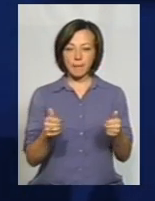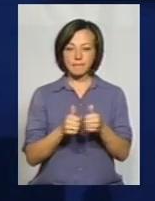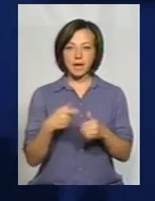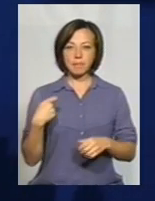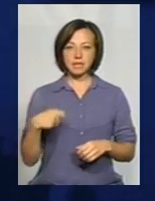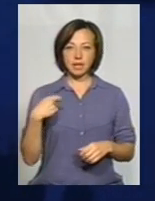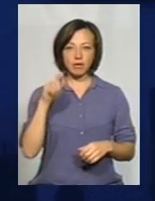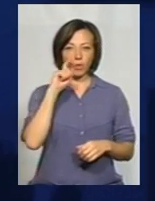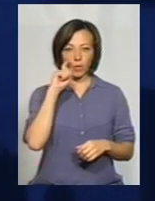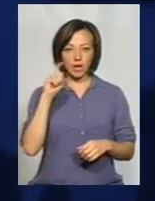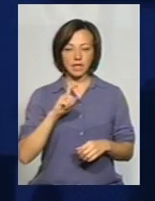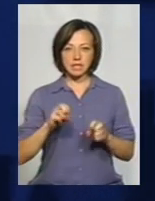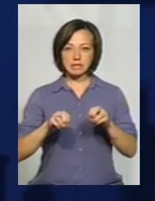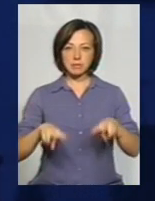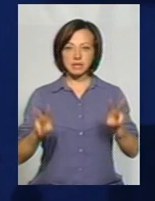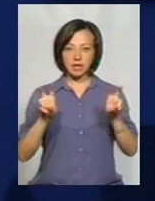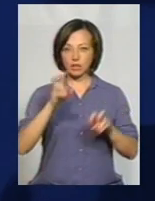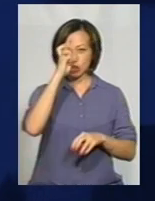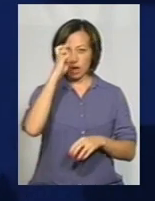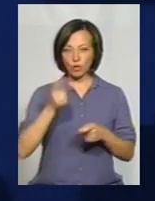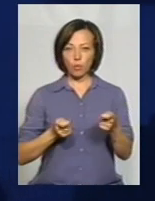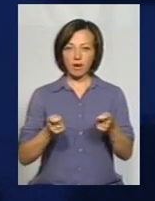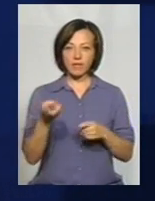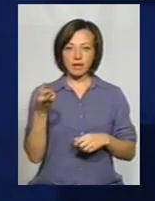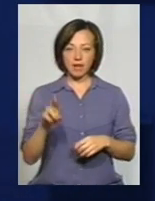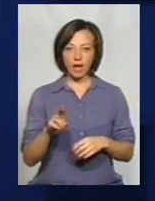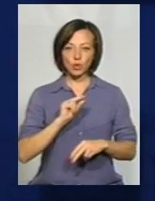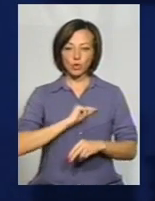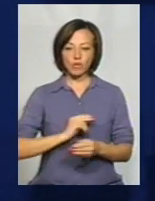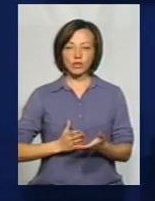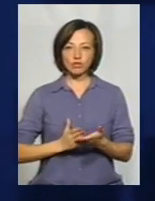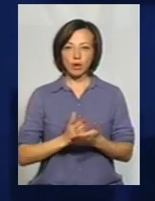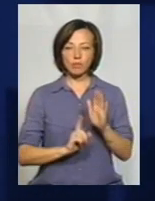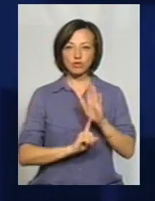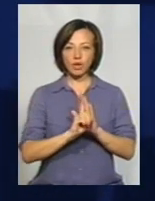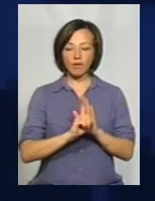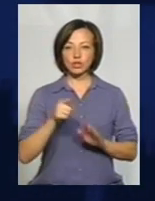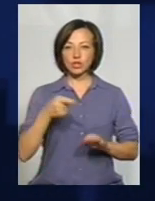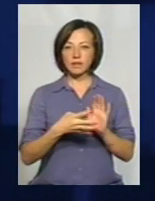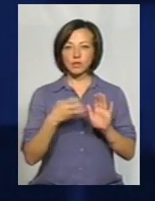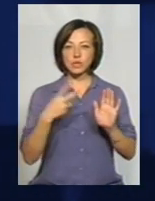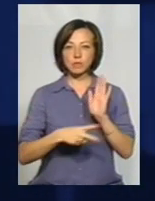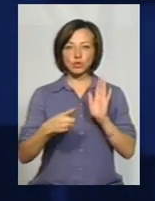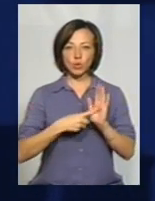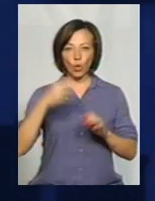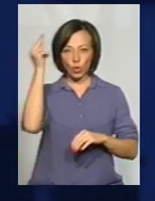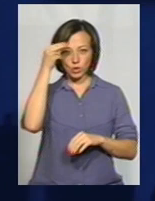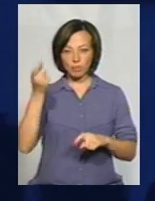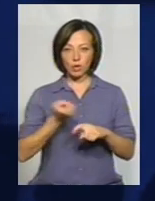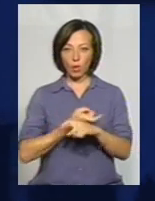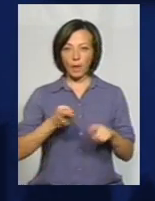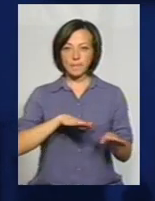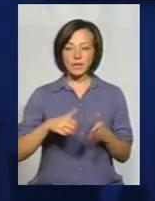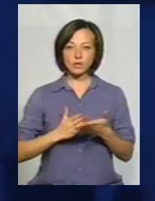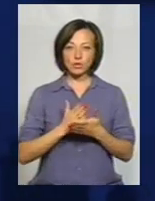президентові України. Спеціальність – державне управління. Трудовий шлях почав у 1976-му. Учнем токаря. Після